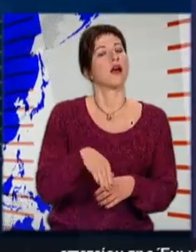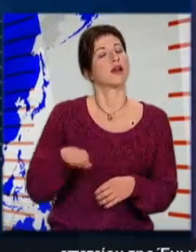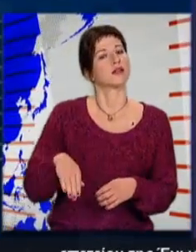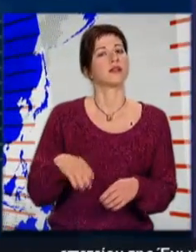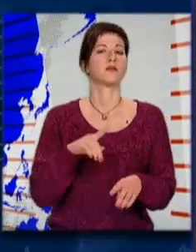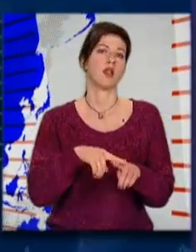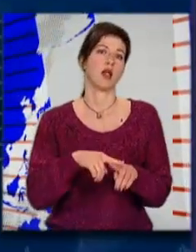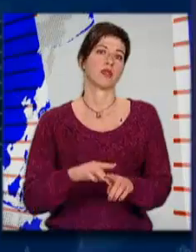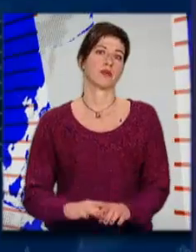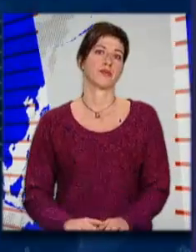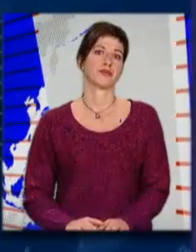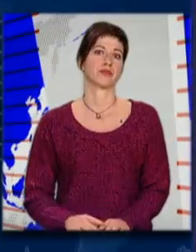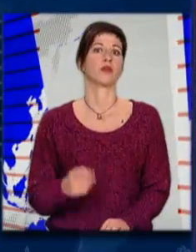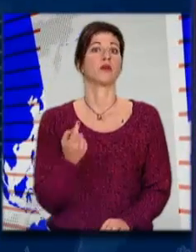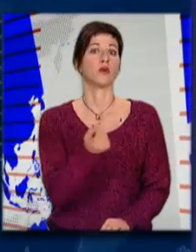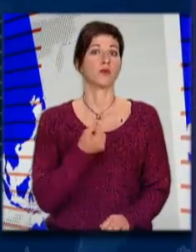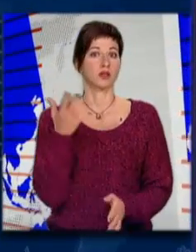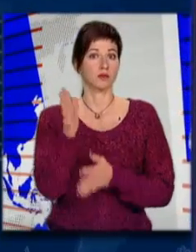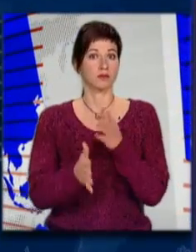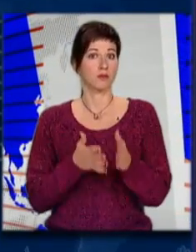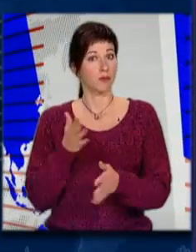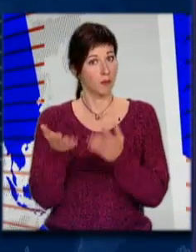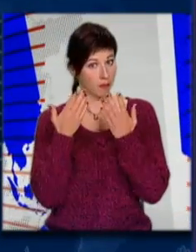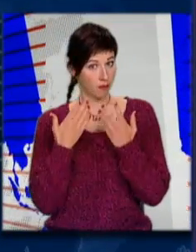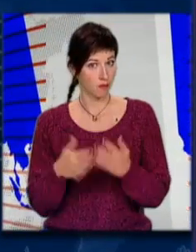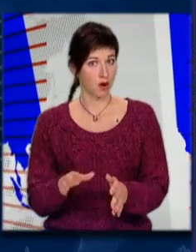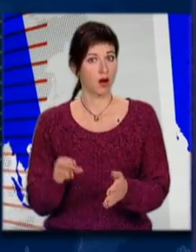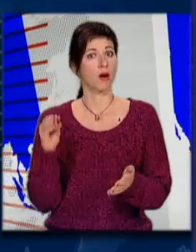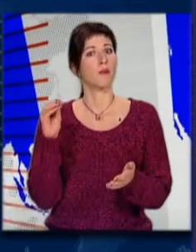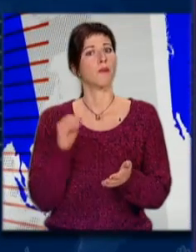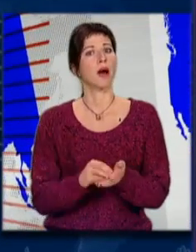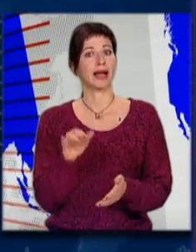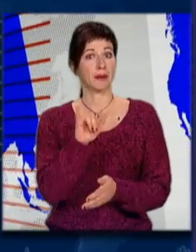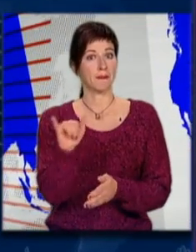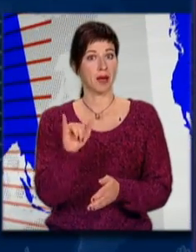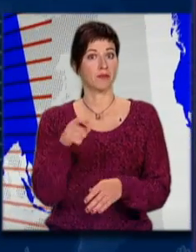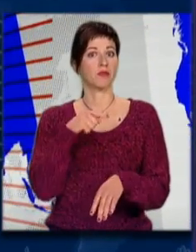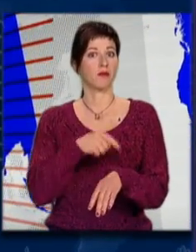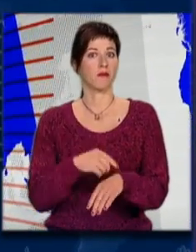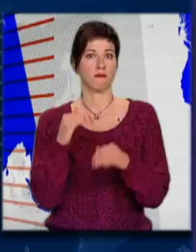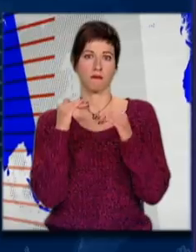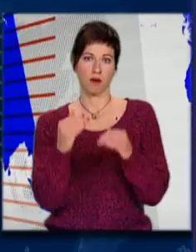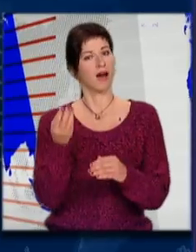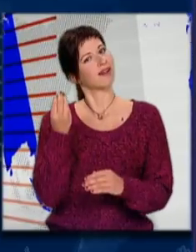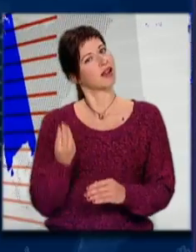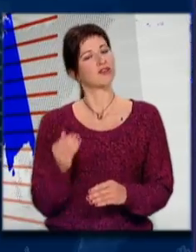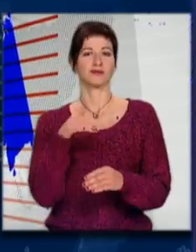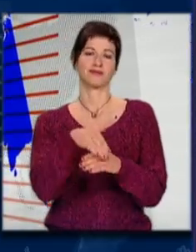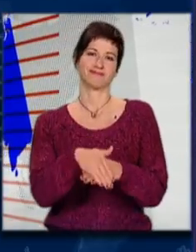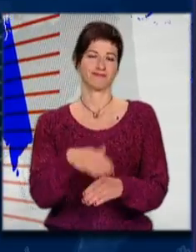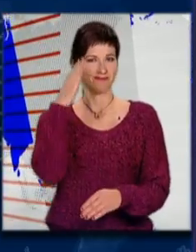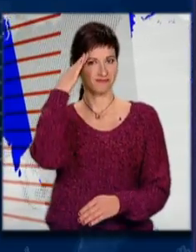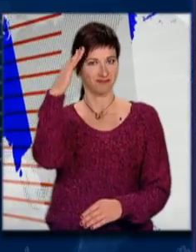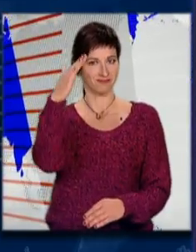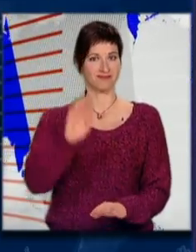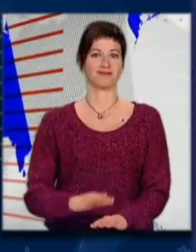την Ελλάδα. Αυτό ήταν κυρίες και κύριοι το Δελτίο Ειδήσεων στη νοηματική γλώσσα. Εμείς θα είμαστε πάλι μαζί σας